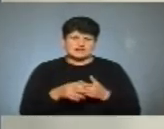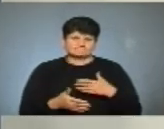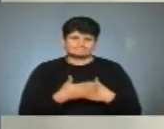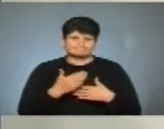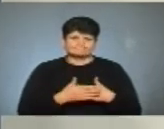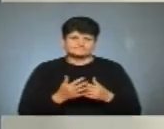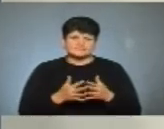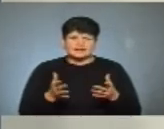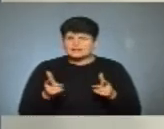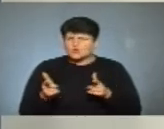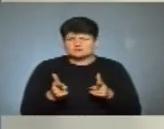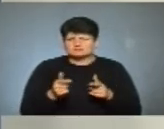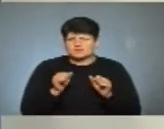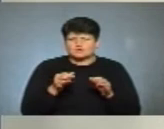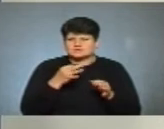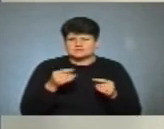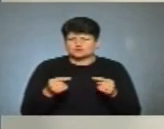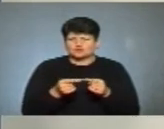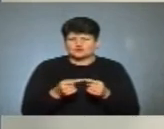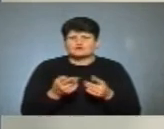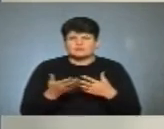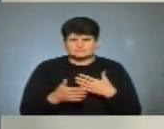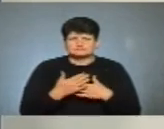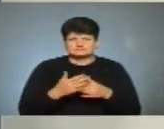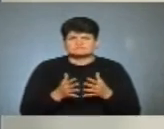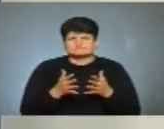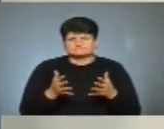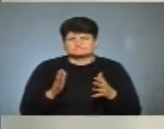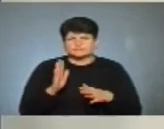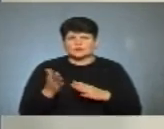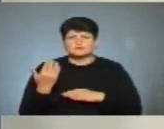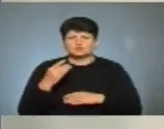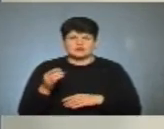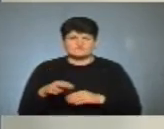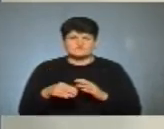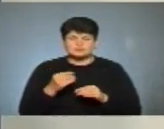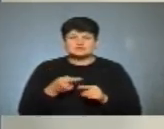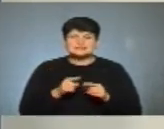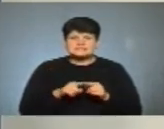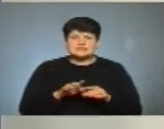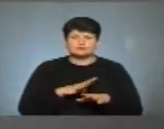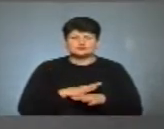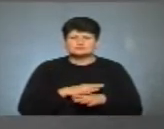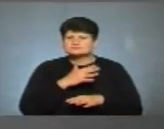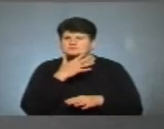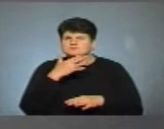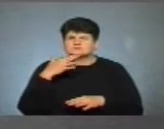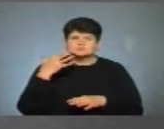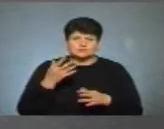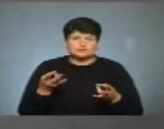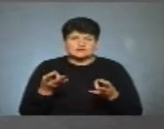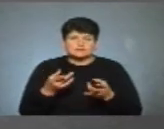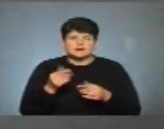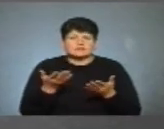Я зараз не готовий сказати про цифри, але вона є значно більша, ніж на минулих виборах, оскільки таке явище було поширене. Його потрібно якимось